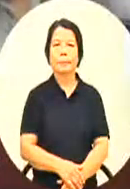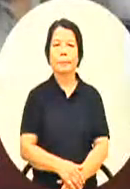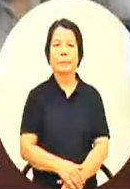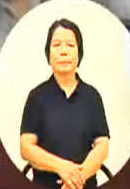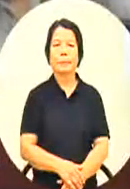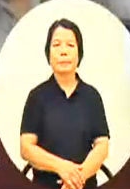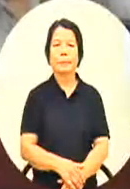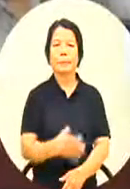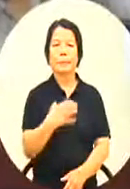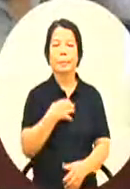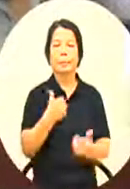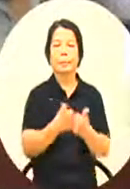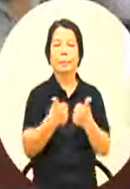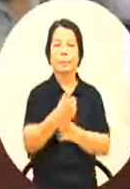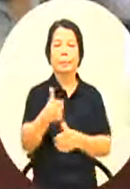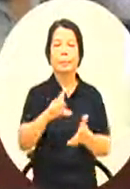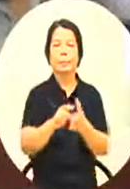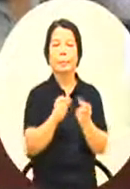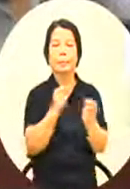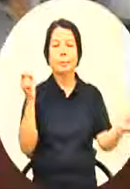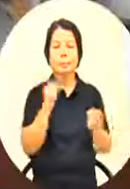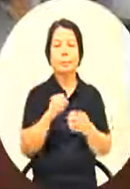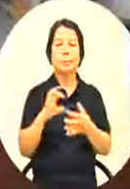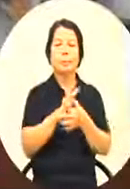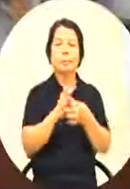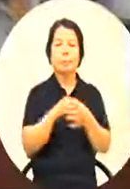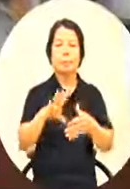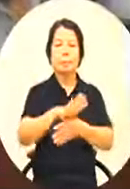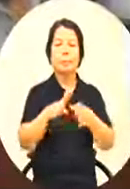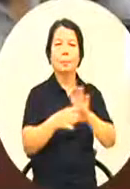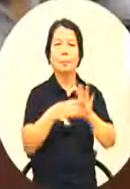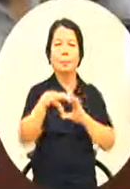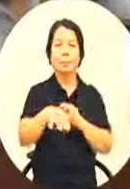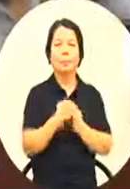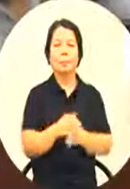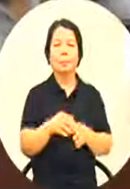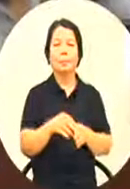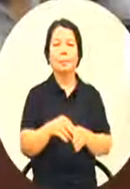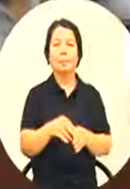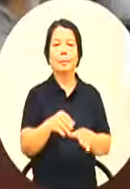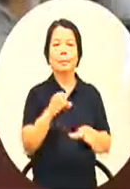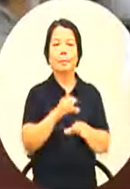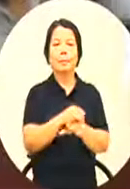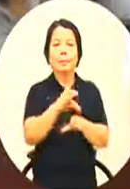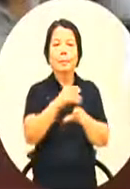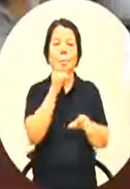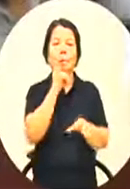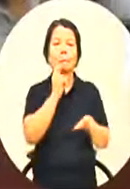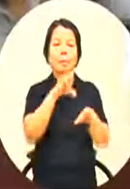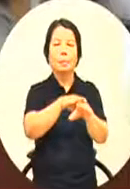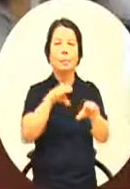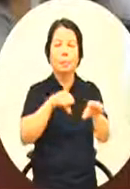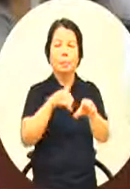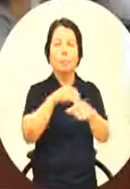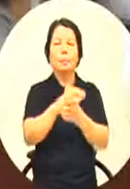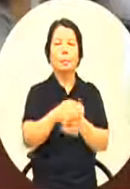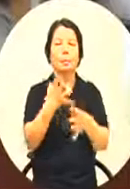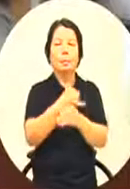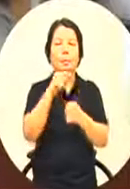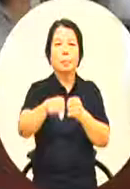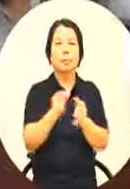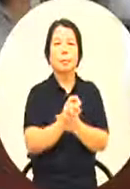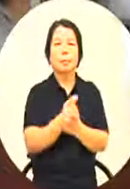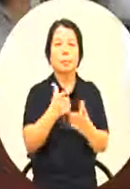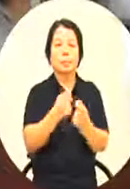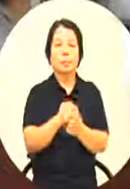吴宇员其实长期非常关心文化局的后个艺术节跟钢雕艺术节那今年年底